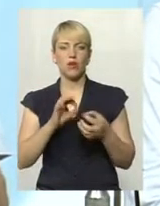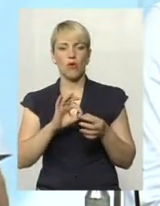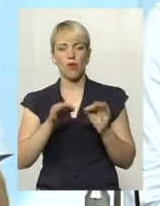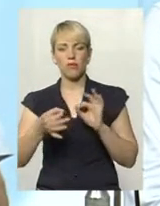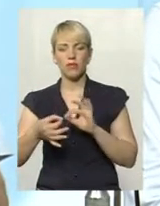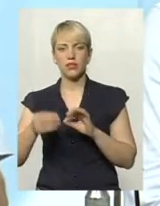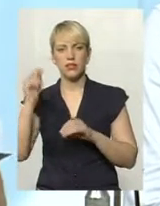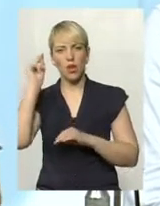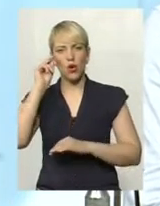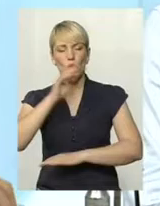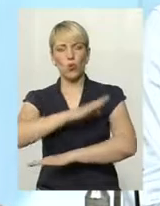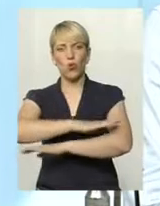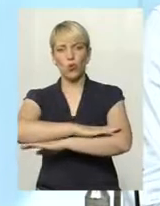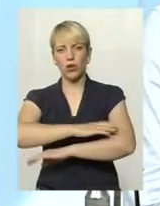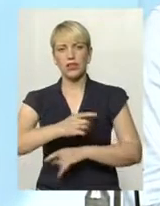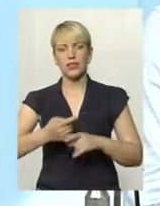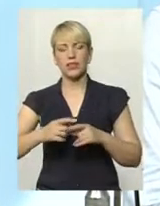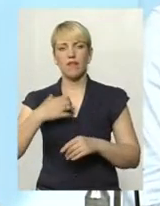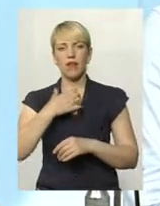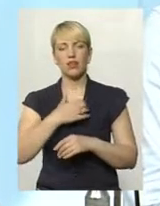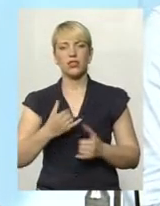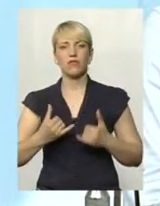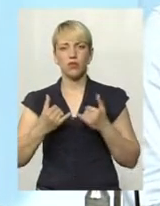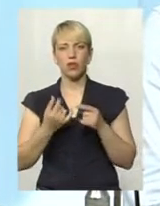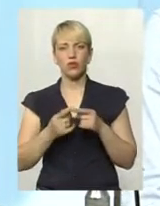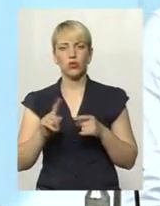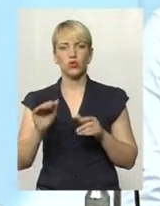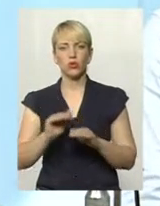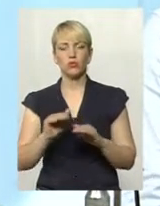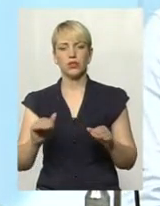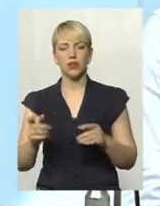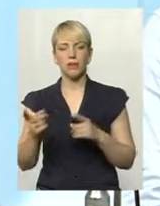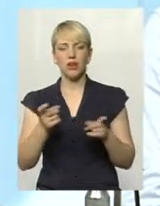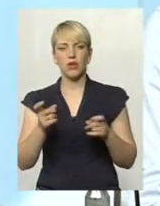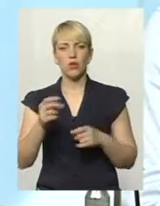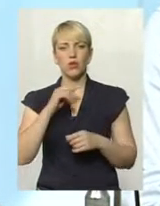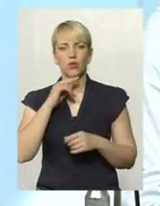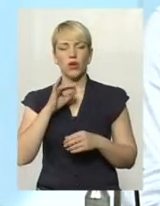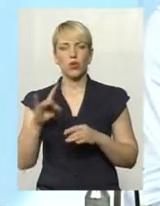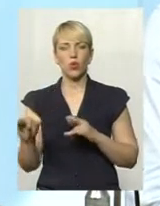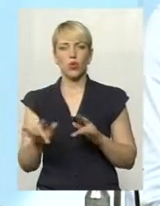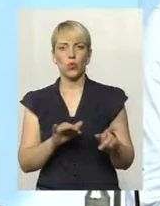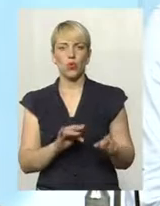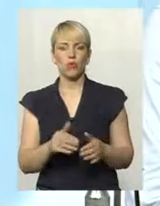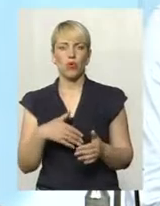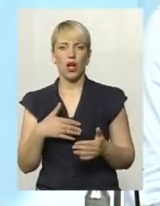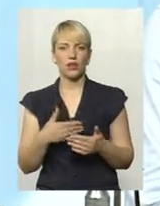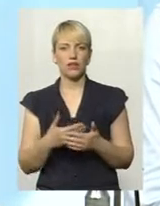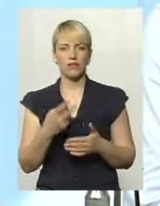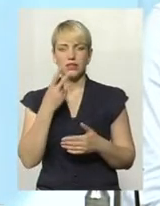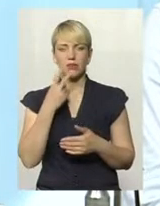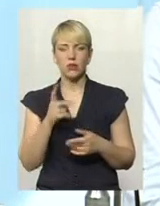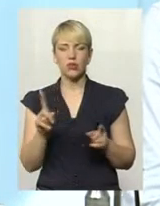Це важливо для того, щоб до дітей привернути увагу до рухової активності, тому що ми бачимо зараз, що